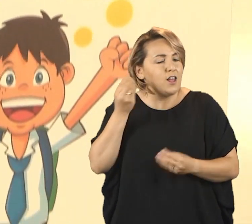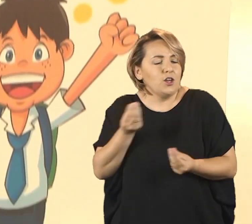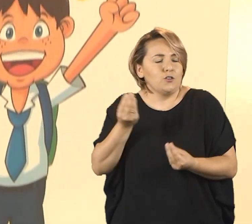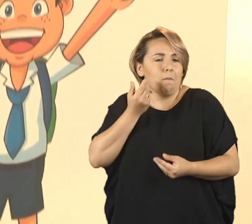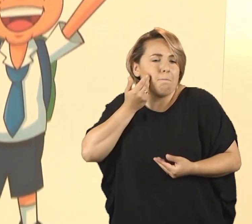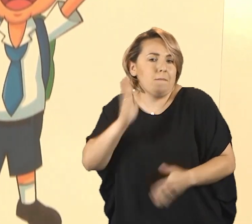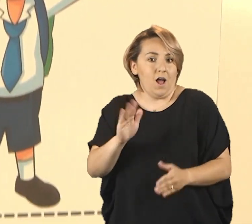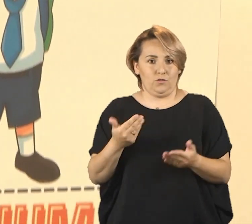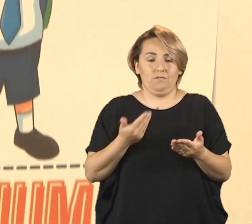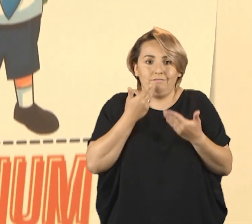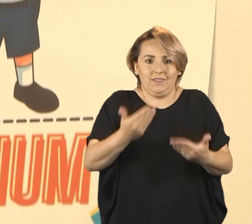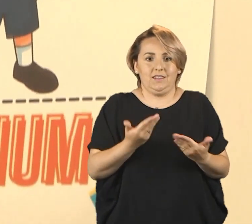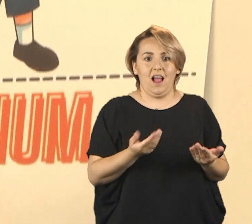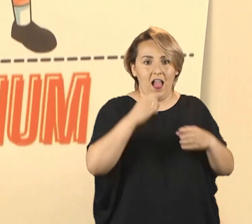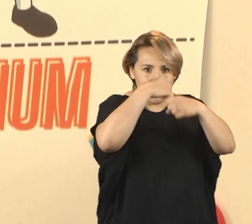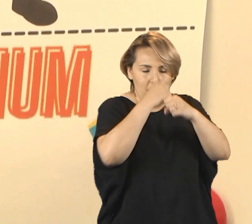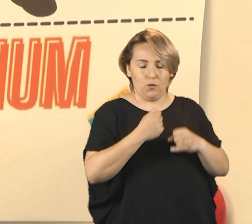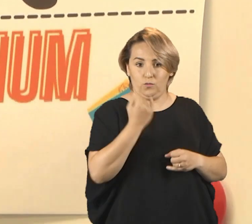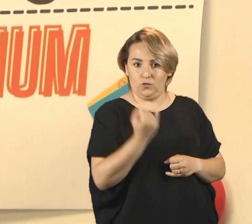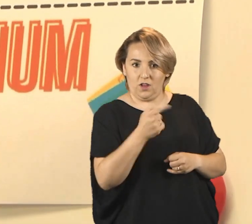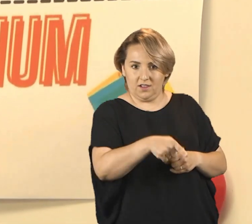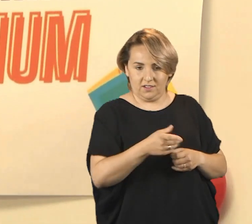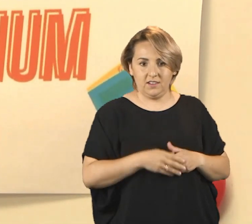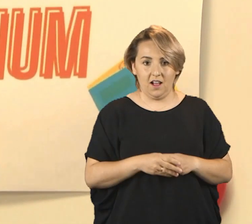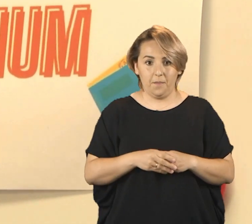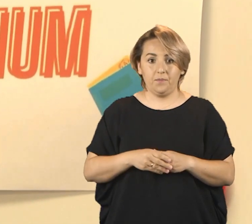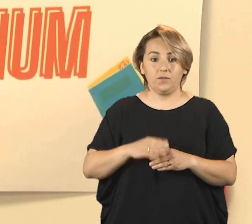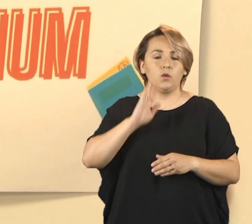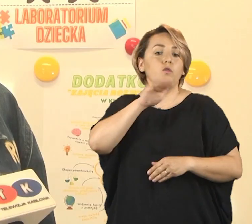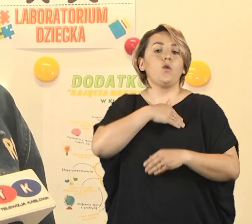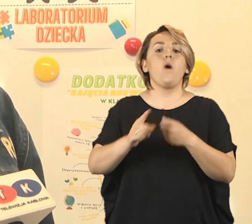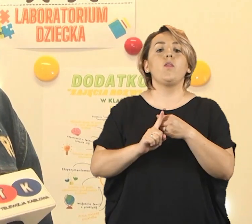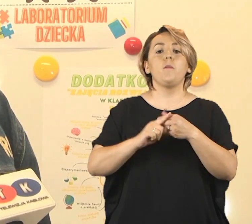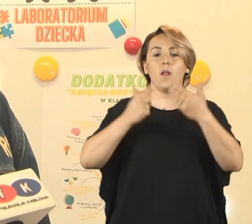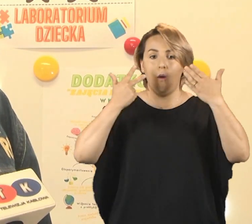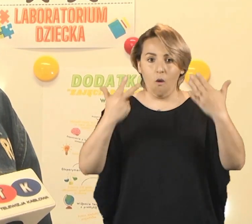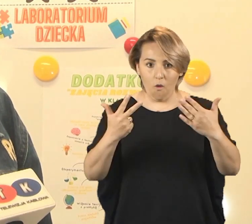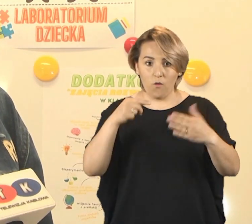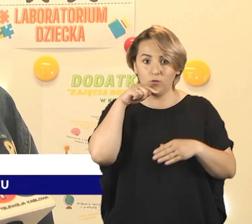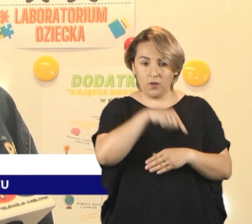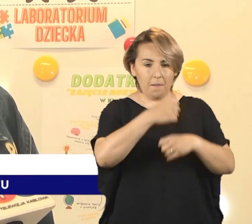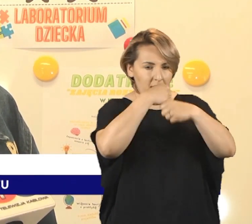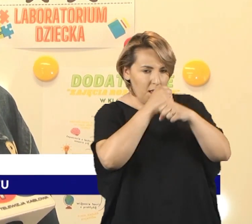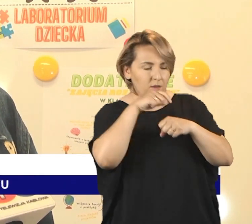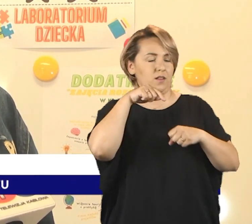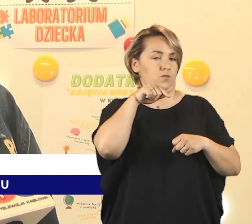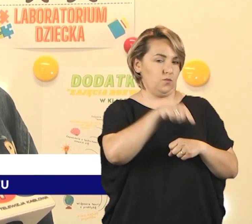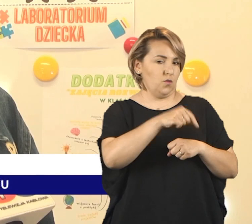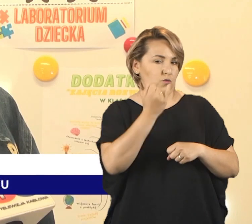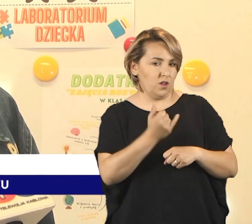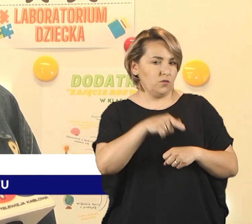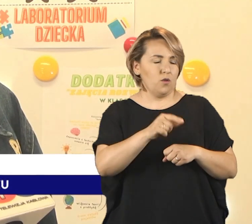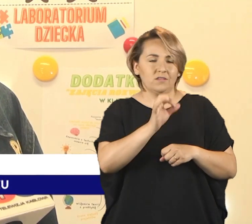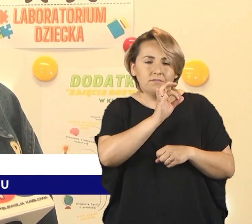jeszcze bardziej pomóc nowo powstałe Laboratorium Dziecka. Laboratorium Dziecka w szkole numer 8 to przede wszystkim specyficzne